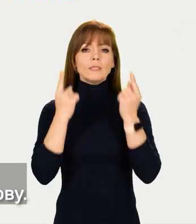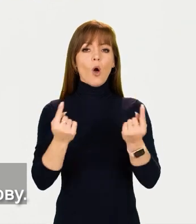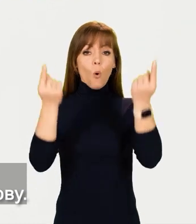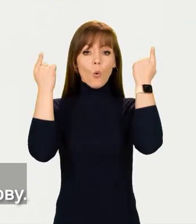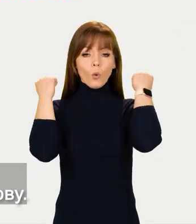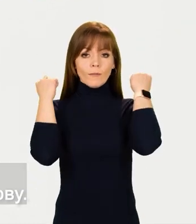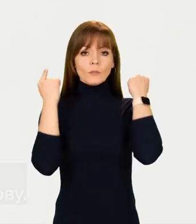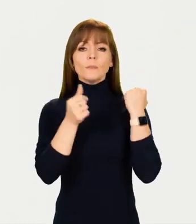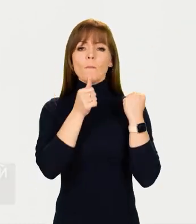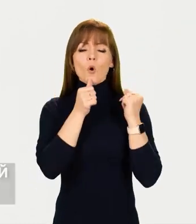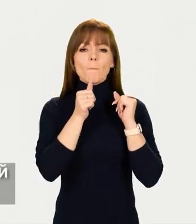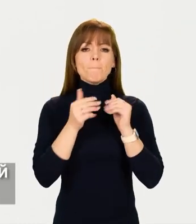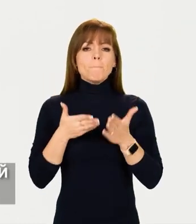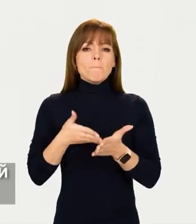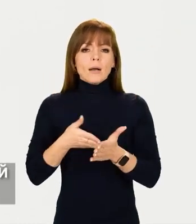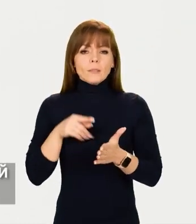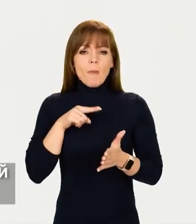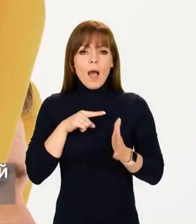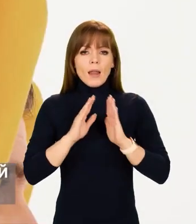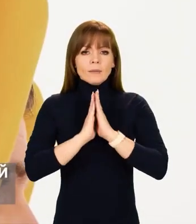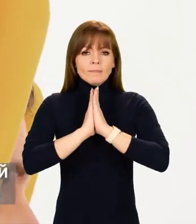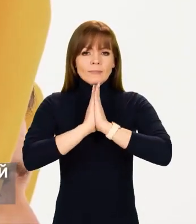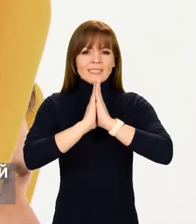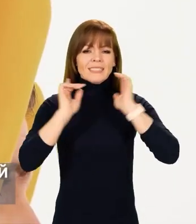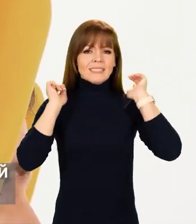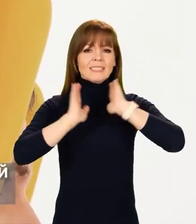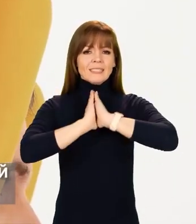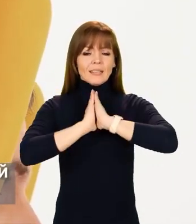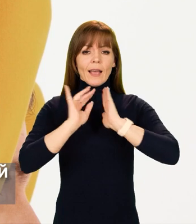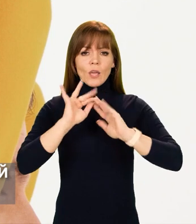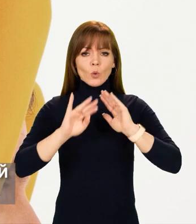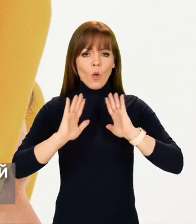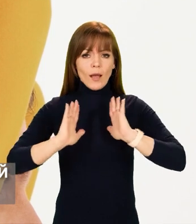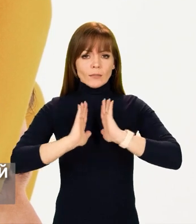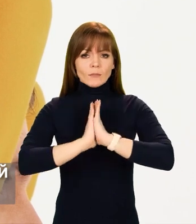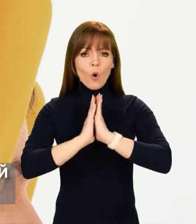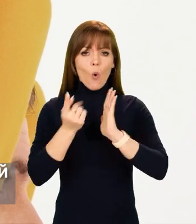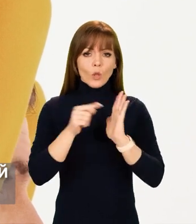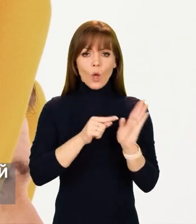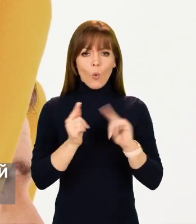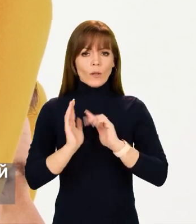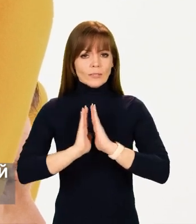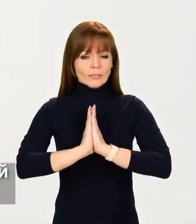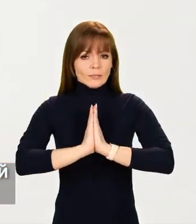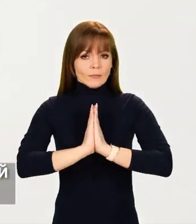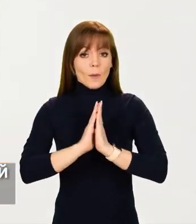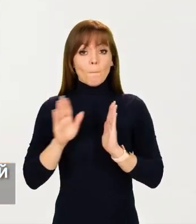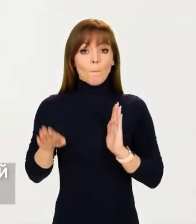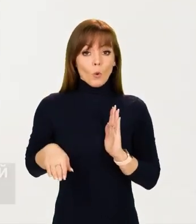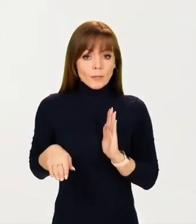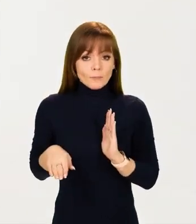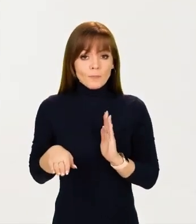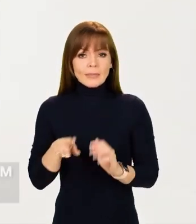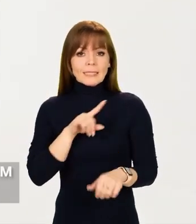руки за голову. Спробуй максимально напружити руки і тиснути долонями одна на одну.